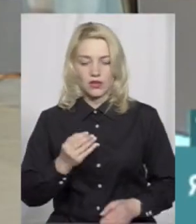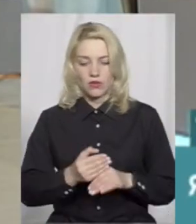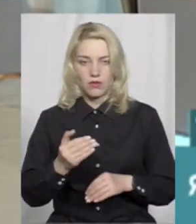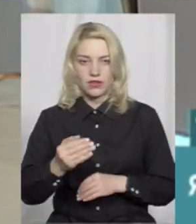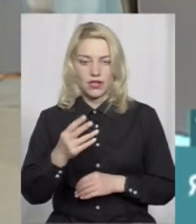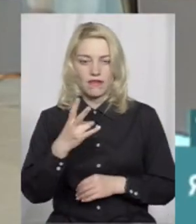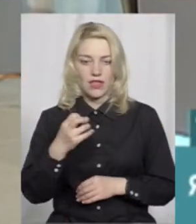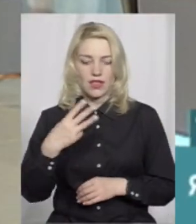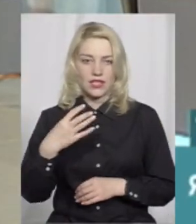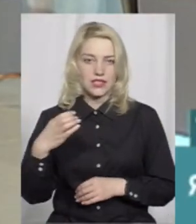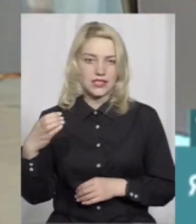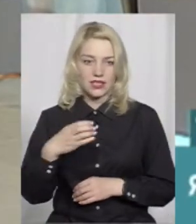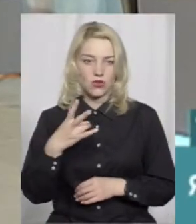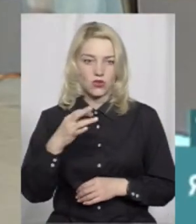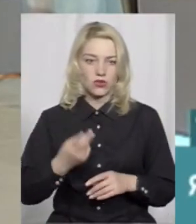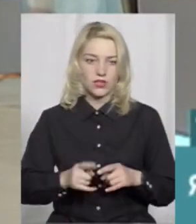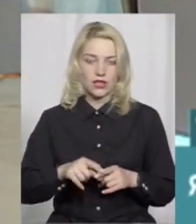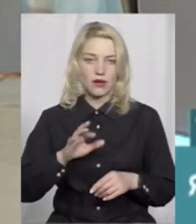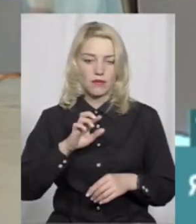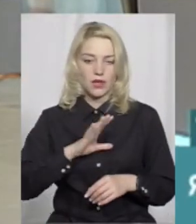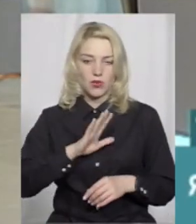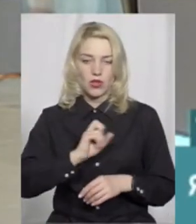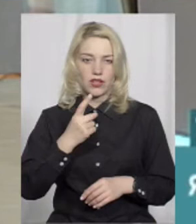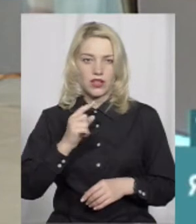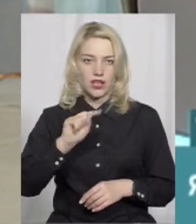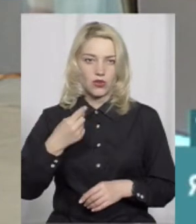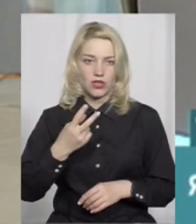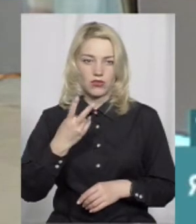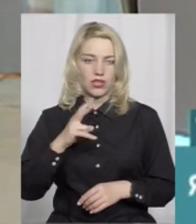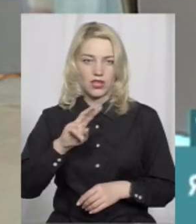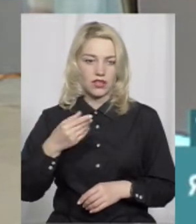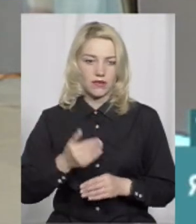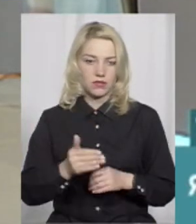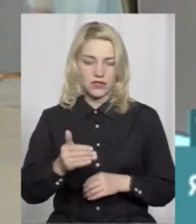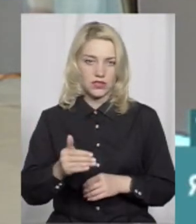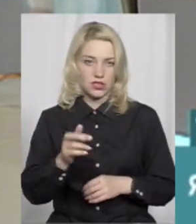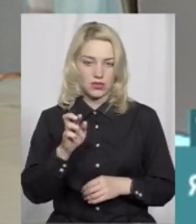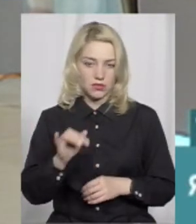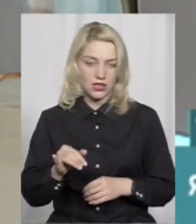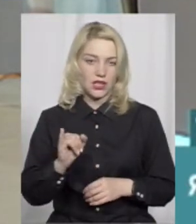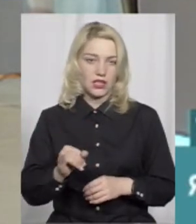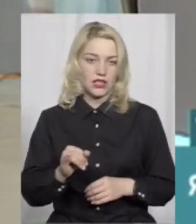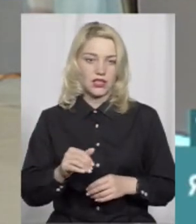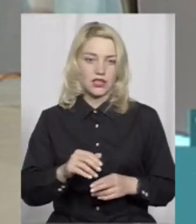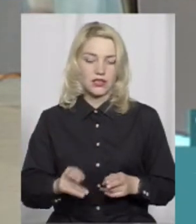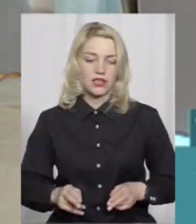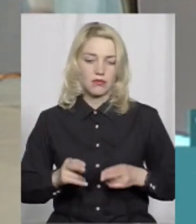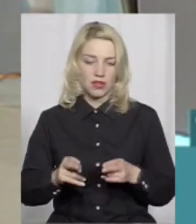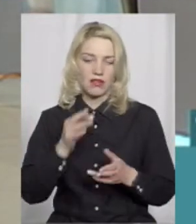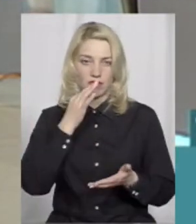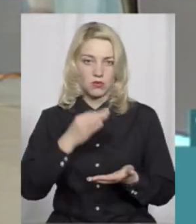пізніше. Але це було би не на годину і не на дві пізніше, і не з кримінальною